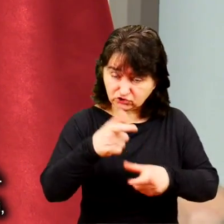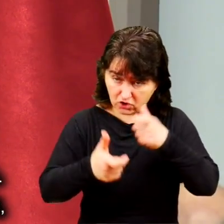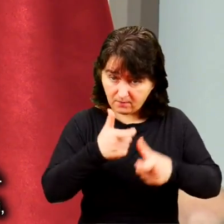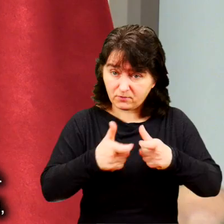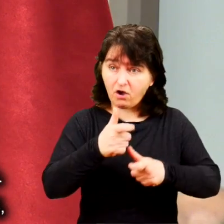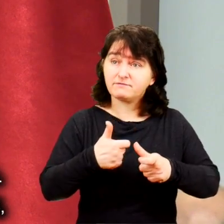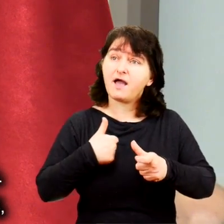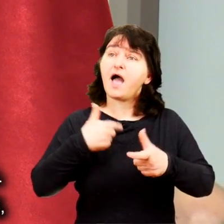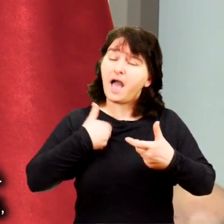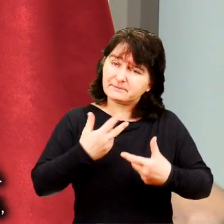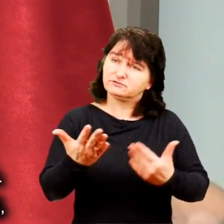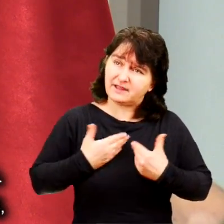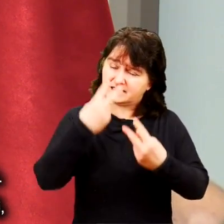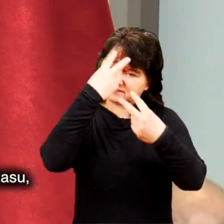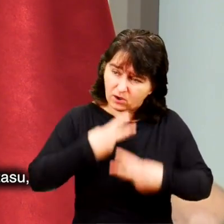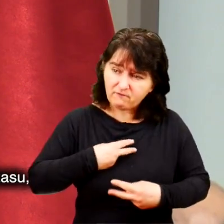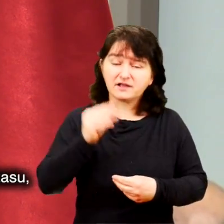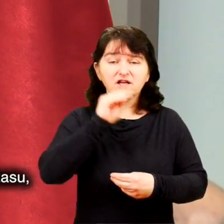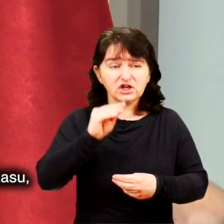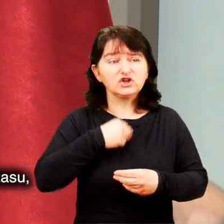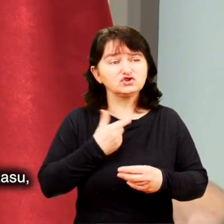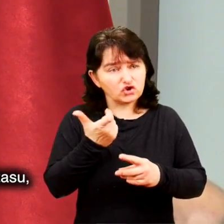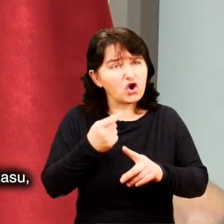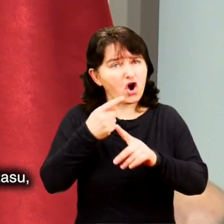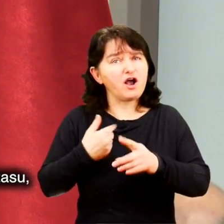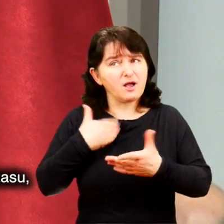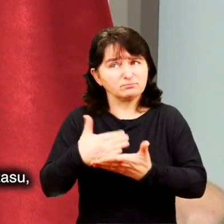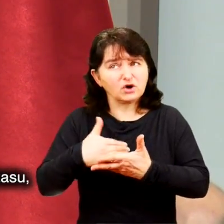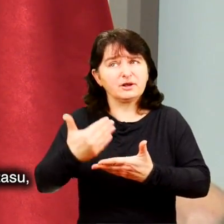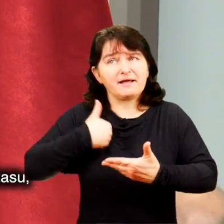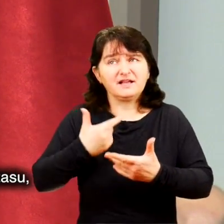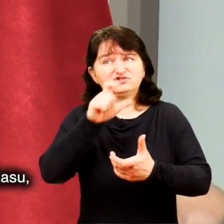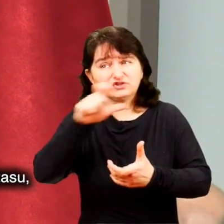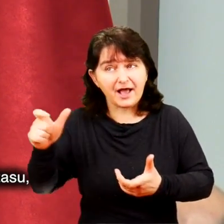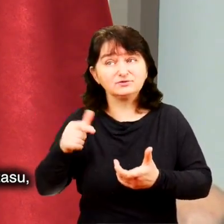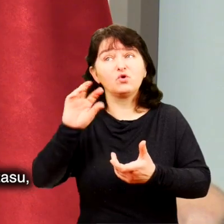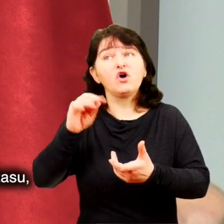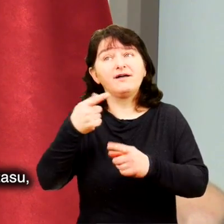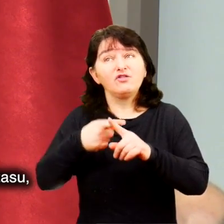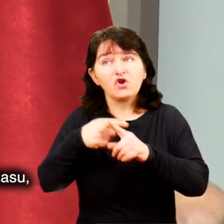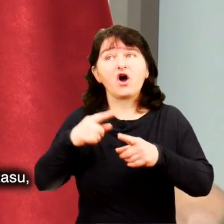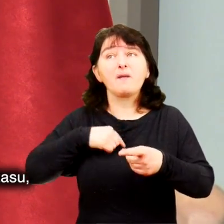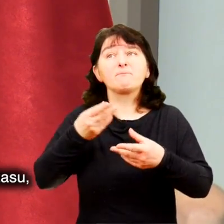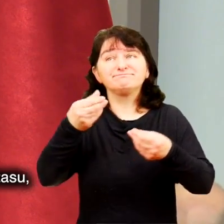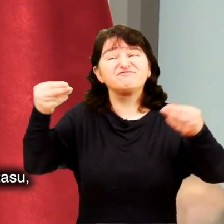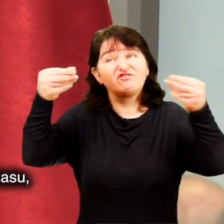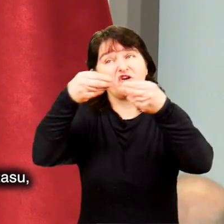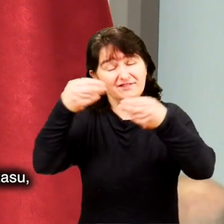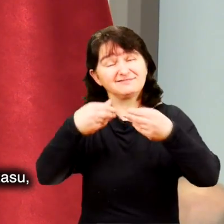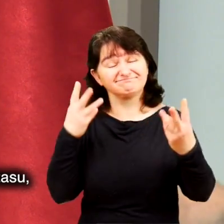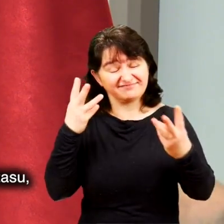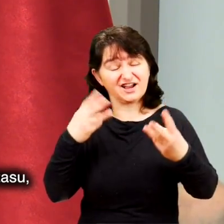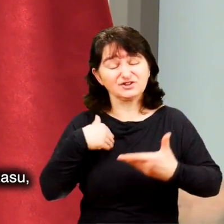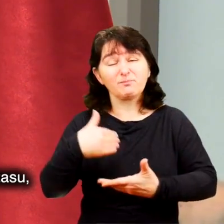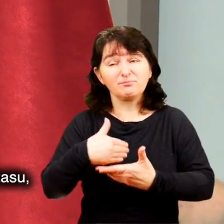zostało zrobione, że jeśli Państwo nam zaufali, że jeszcze potrzebujemy trochę czasu, jeszcze potrzebujemy trochę więcej pieniędzy, chyba więcej